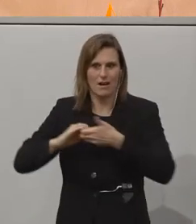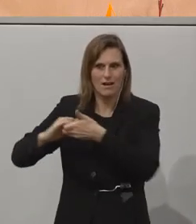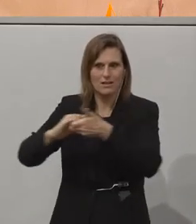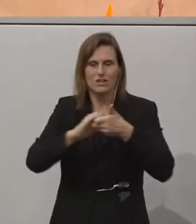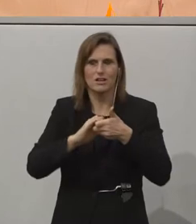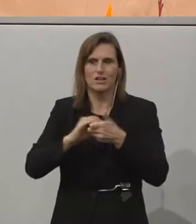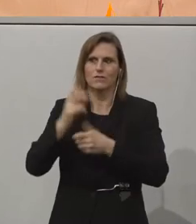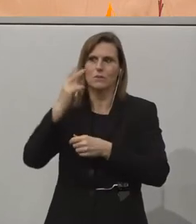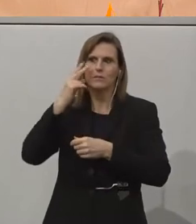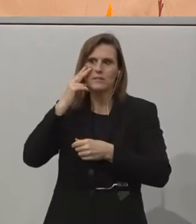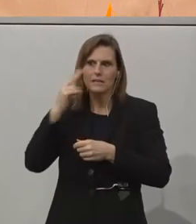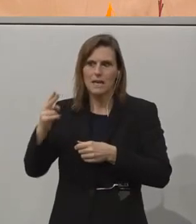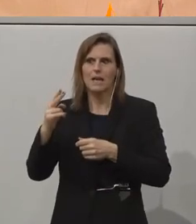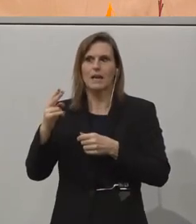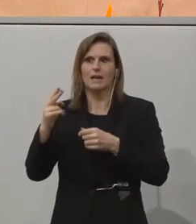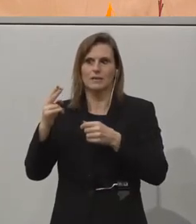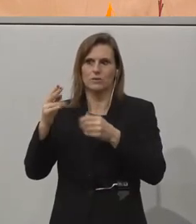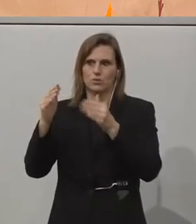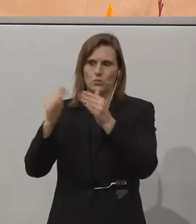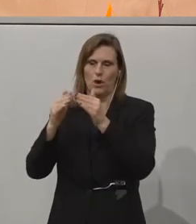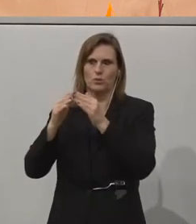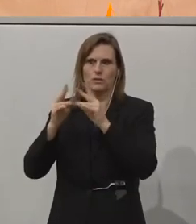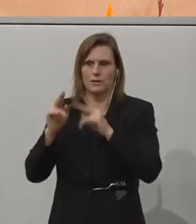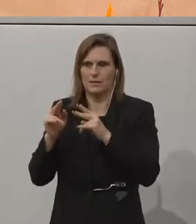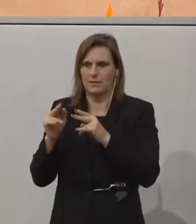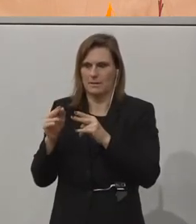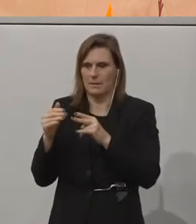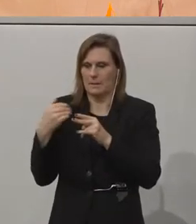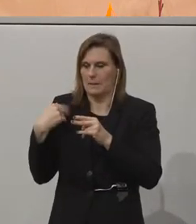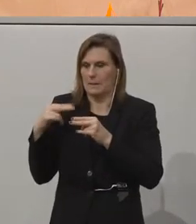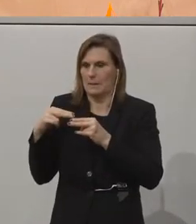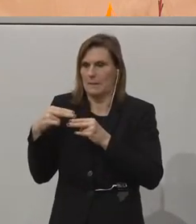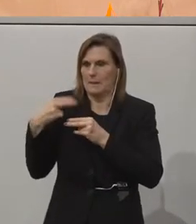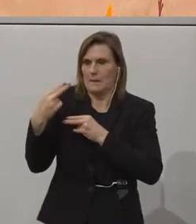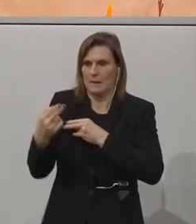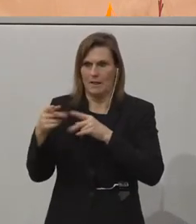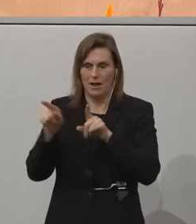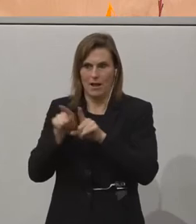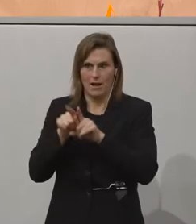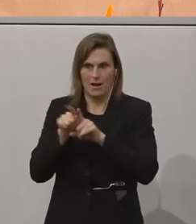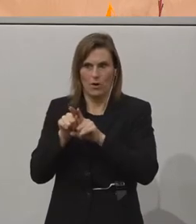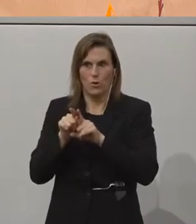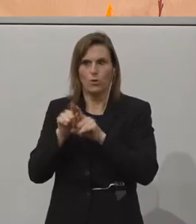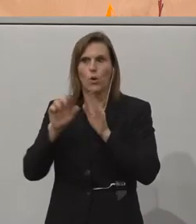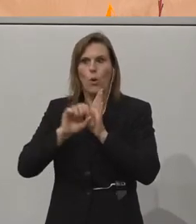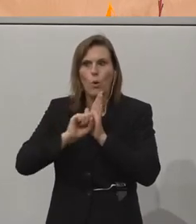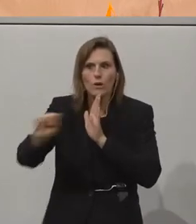Bildschirm verfolgen, werden wir das kürzlich auch in den Online